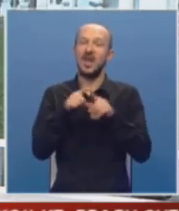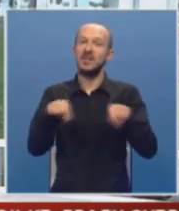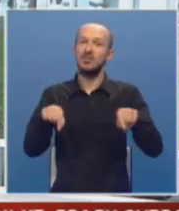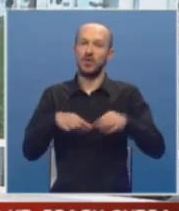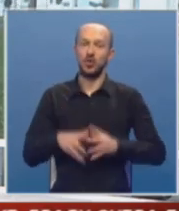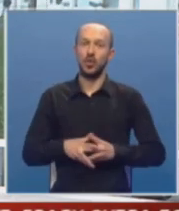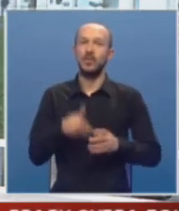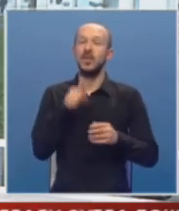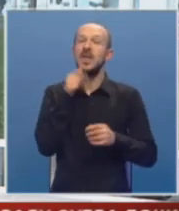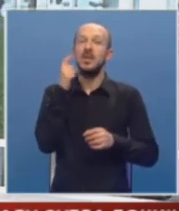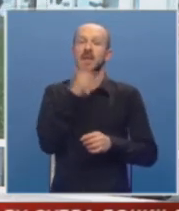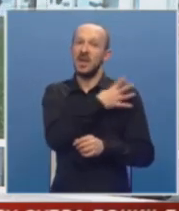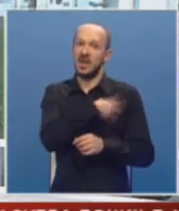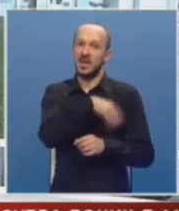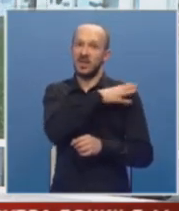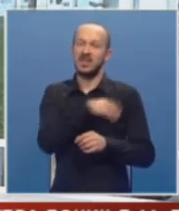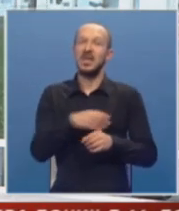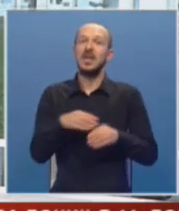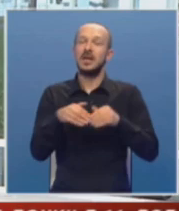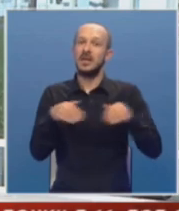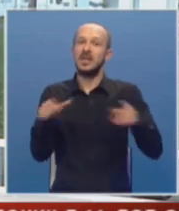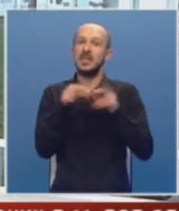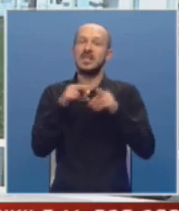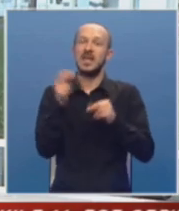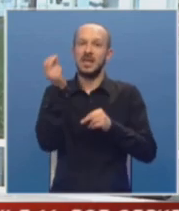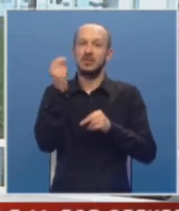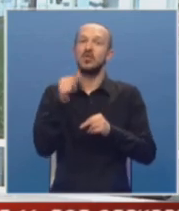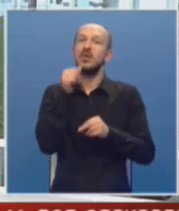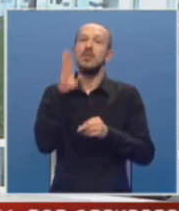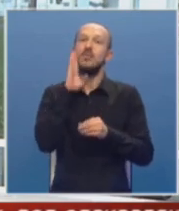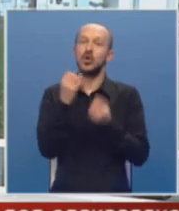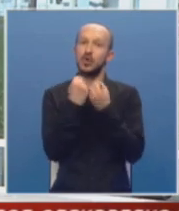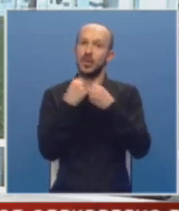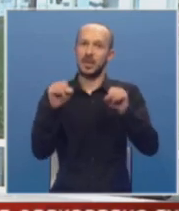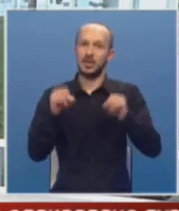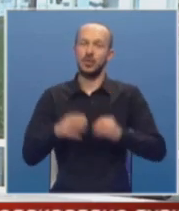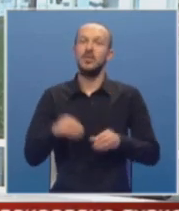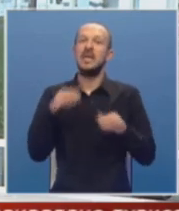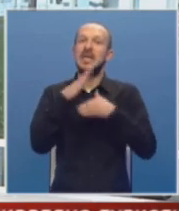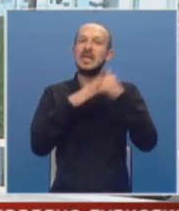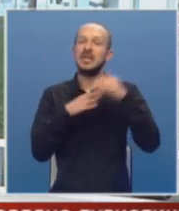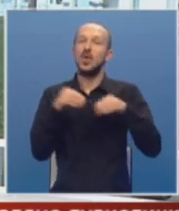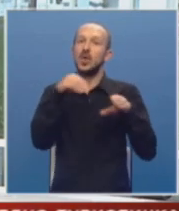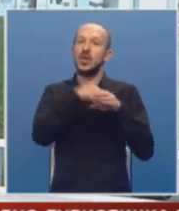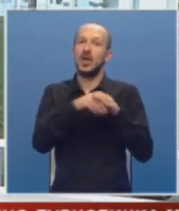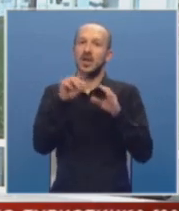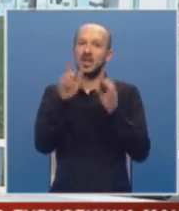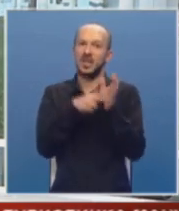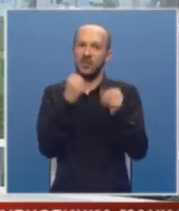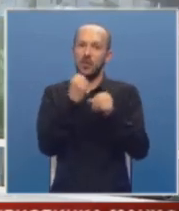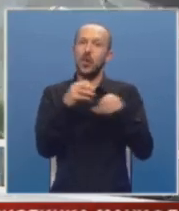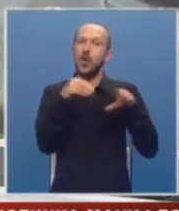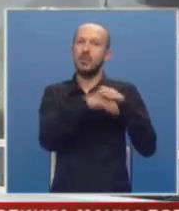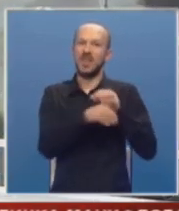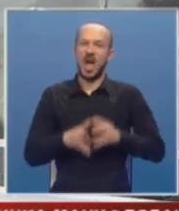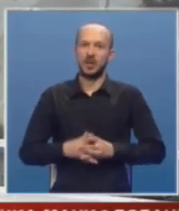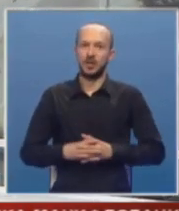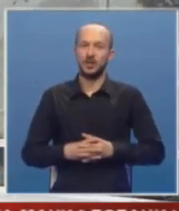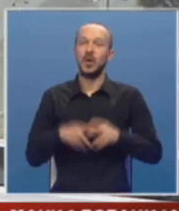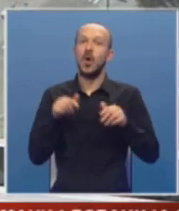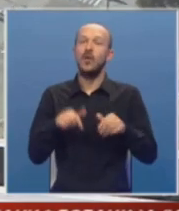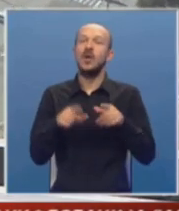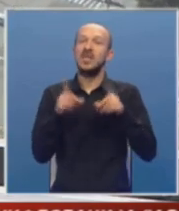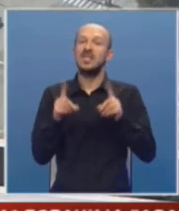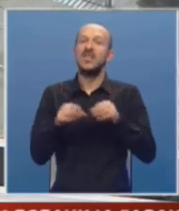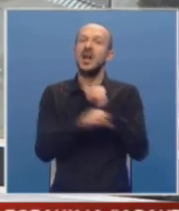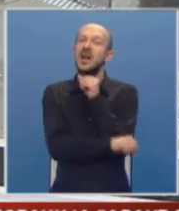imovinom i namjera Hrvatske, da na granici sa Srpskom i Bosnom i Hercegovinom izgradi odlagalište radioaktivnog otpada. Ovo